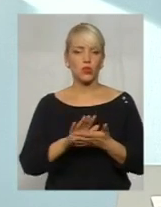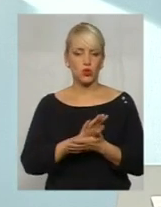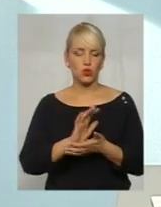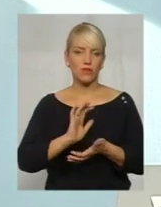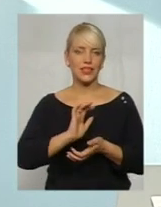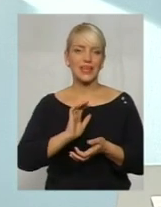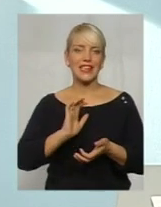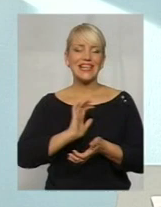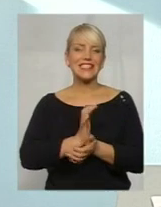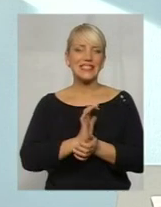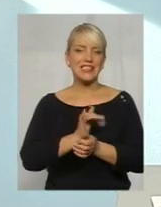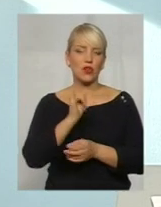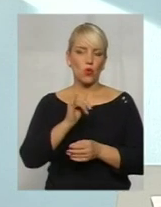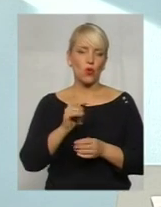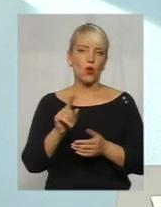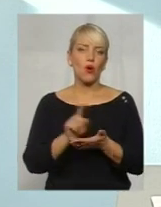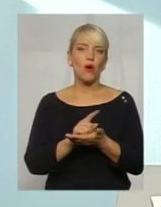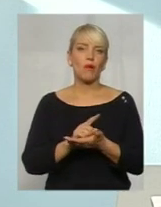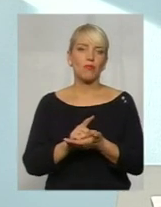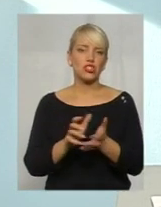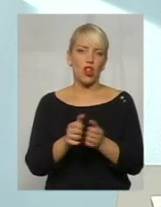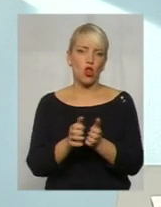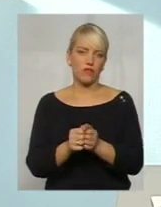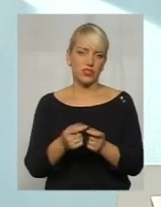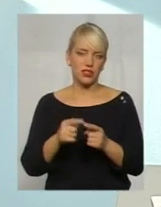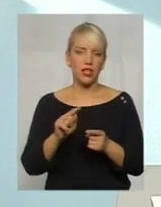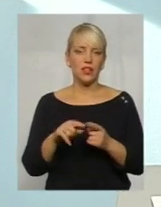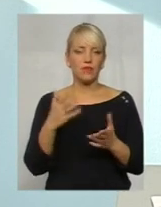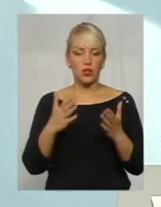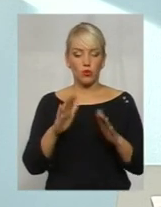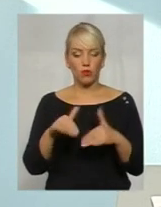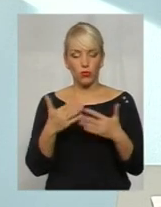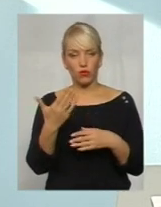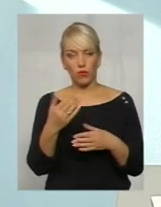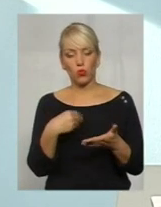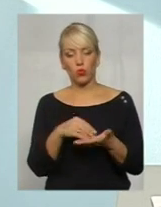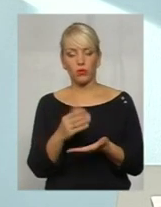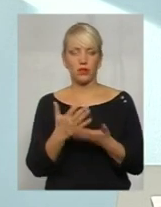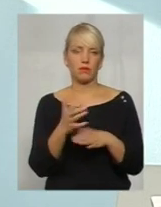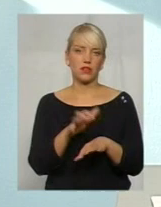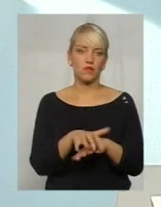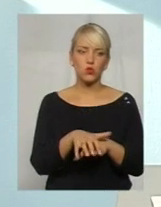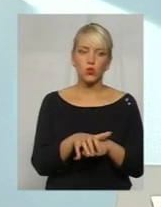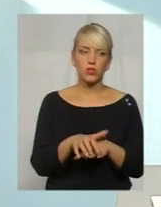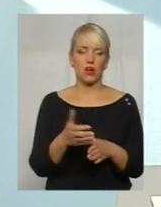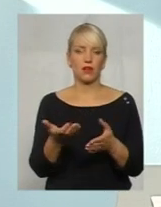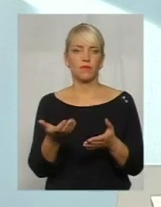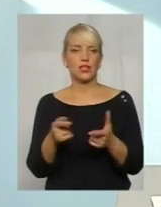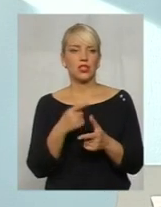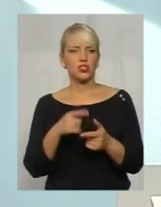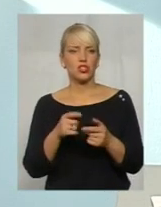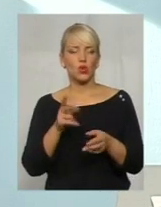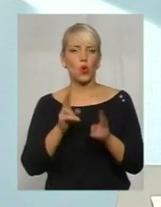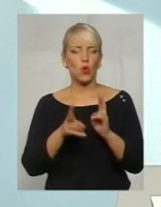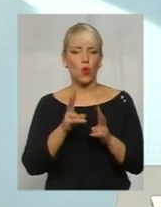мишоловці. Коли пропонують купити якийсь предмет, чи якийсь взуття, чи якийсь кухонний